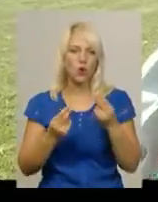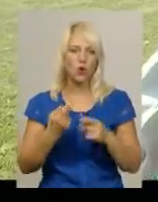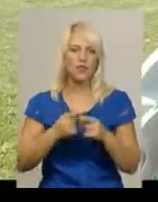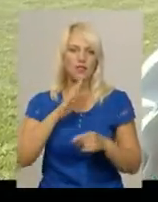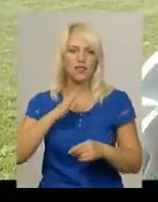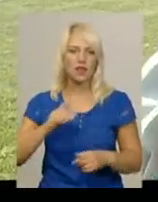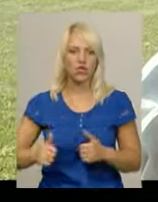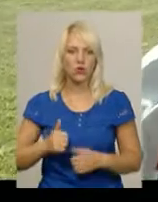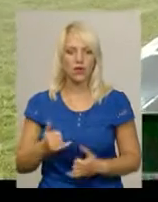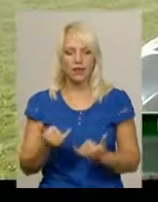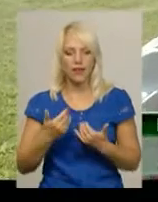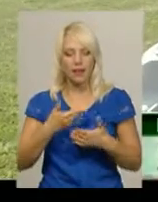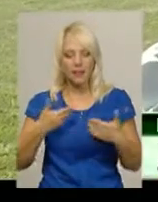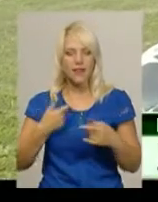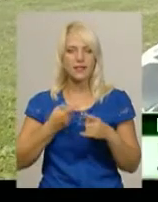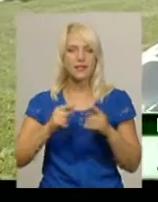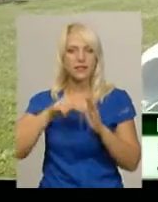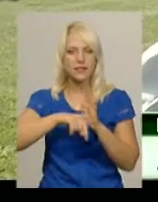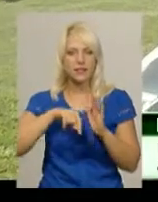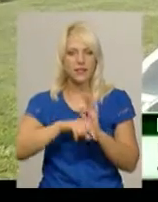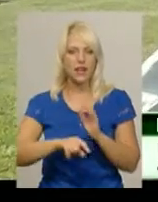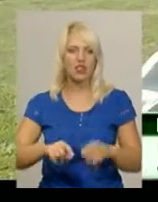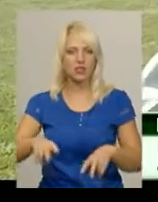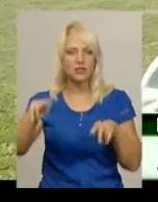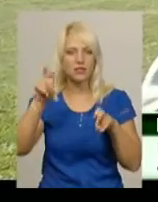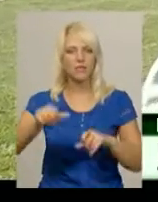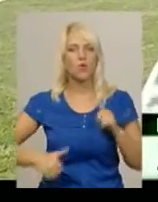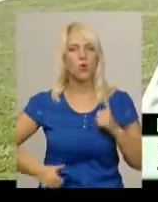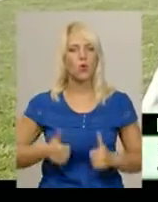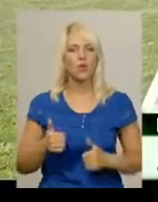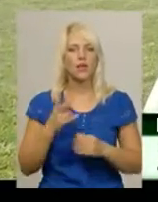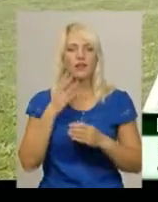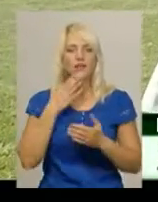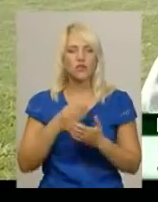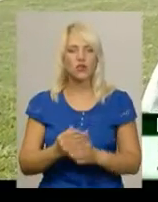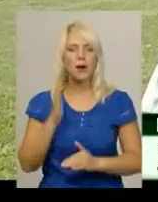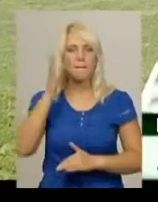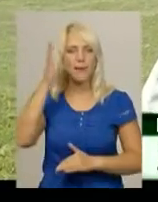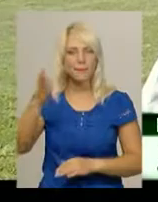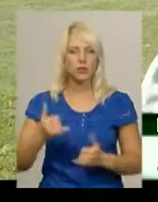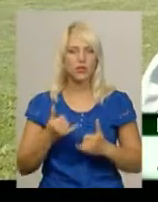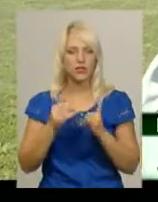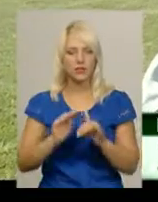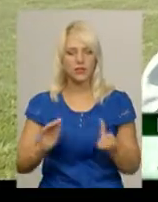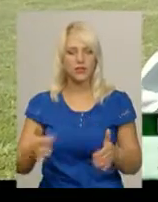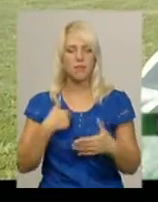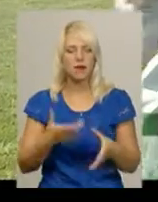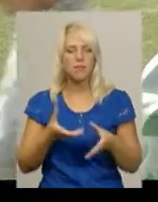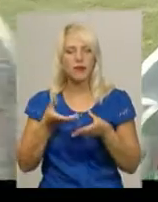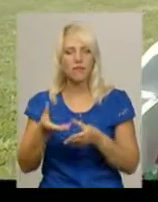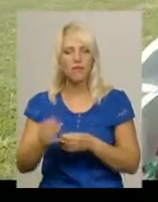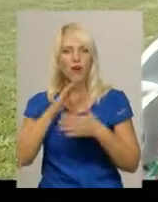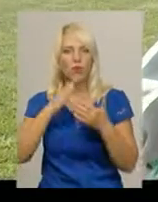означає це символ, це гордість, це для своїх майбутніх, для дітей. Ми провіваємо любов до